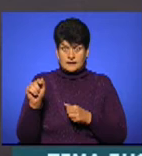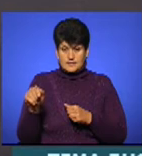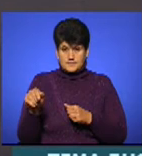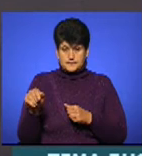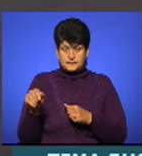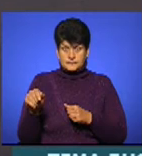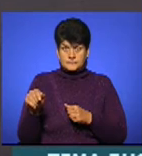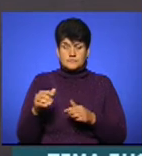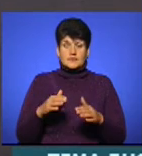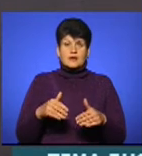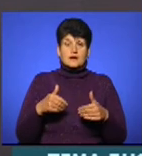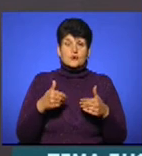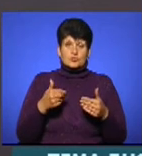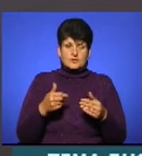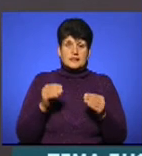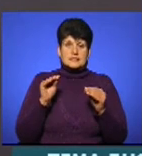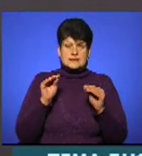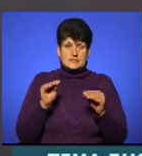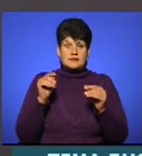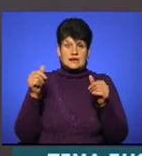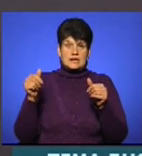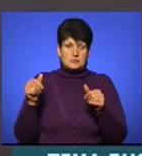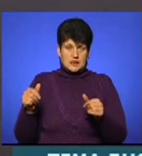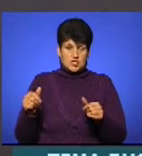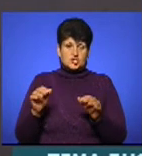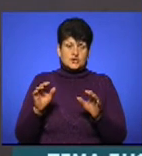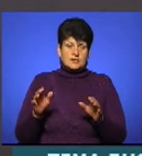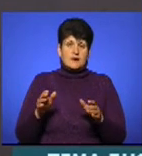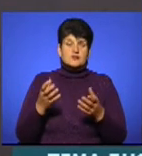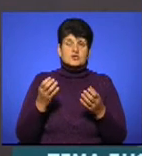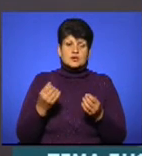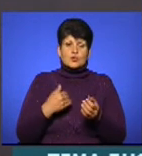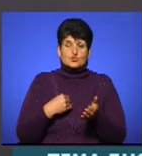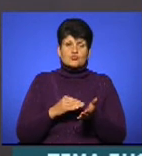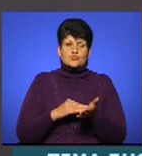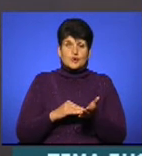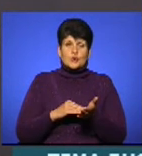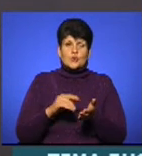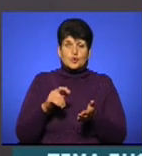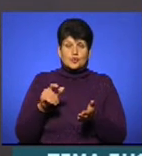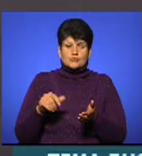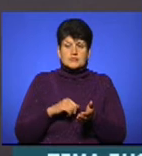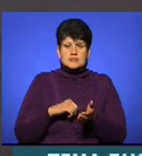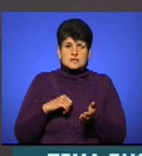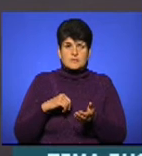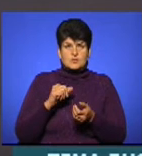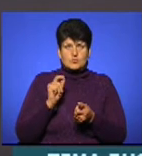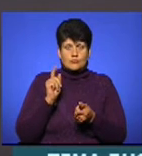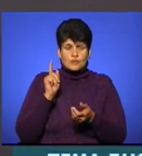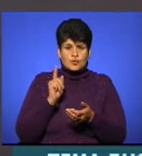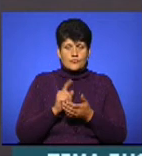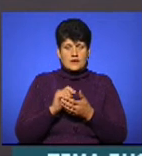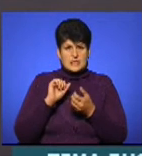Ну, рекомендували там, встановлювалися таблички, але я ще хочу наголосити. Це люди, в першу чергу, мають пам'ятати, що